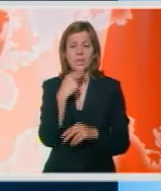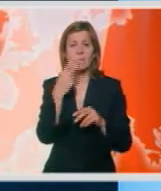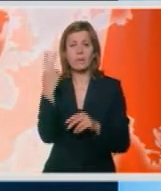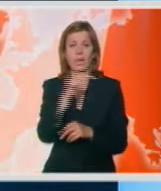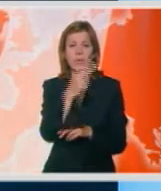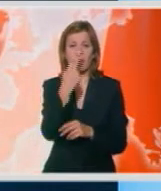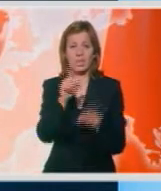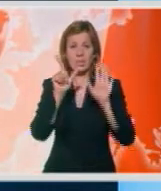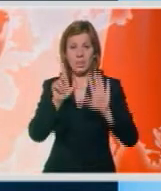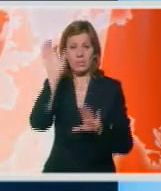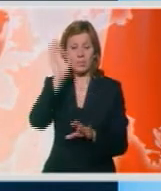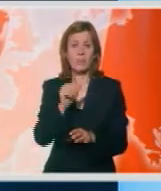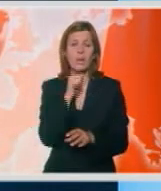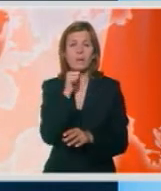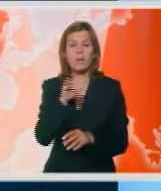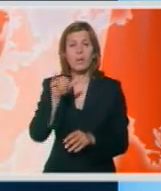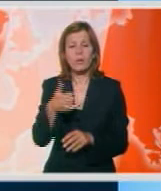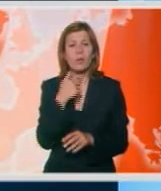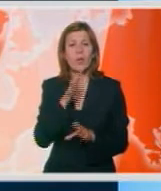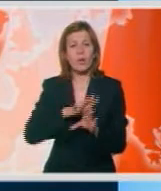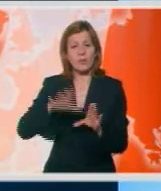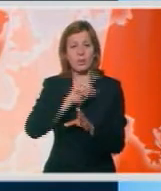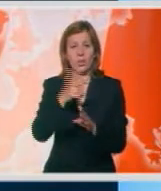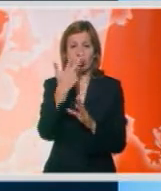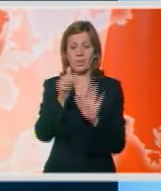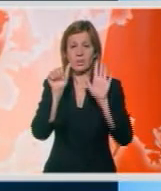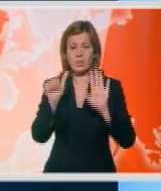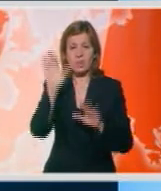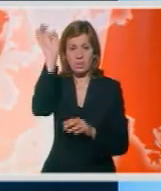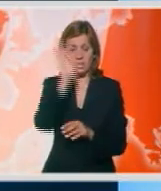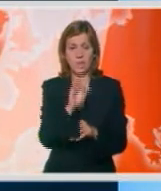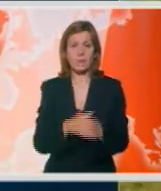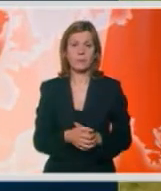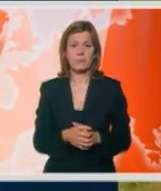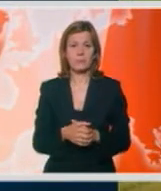27 stepeni, na istoku i jugu kontinenta do 36 stepeni.